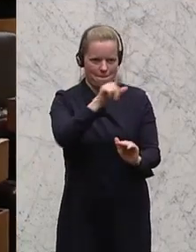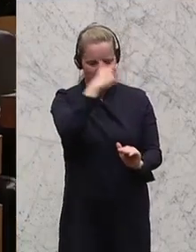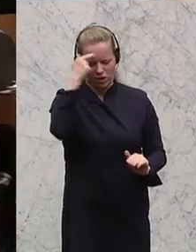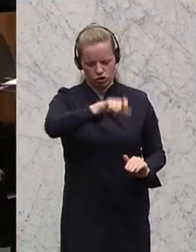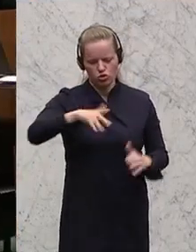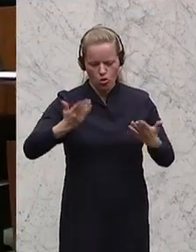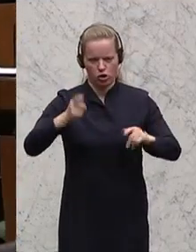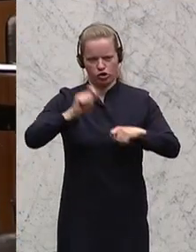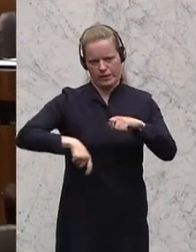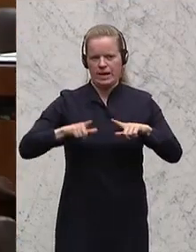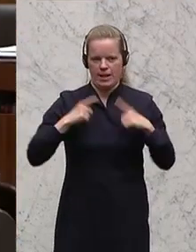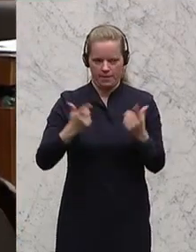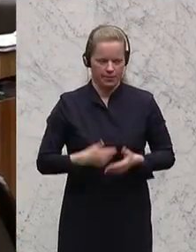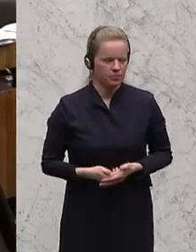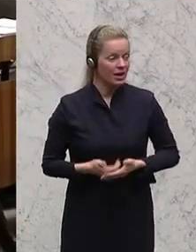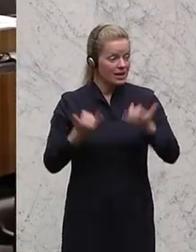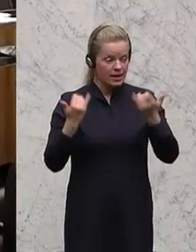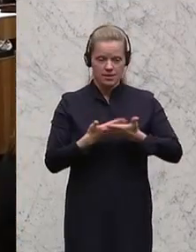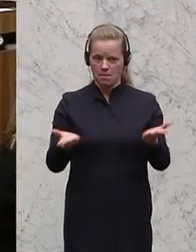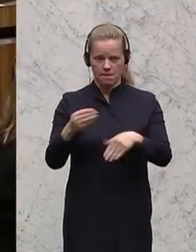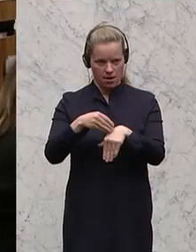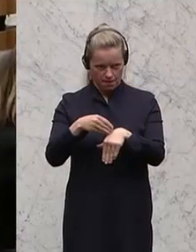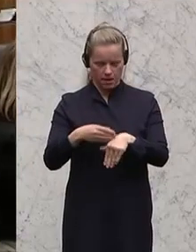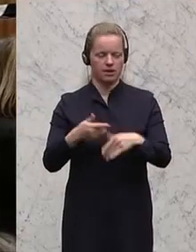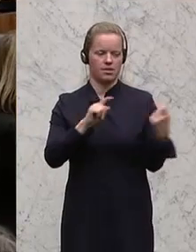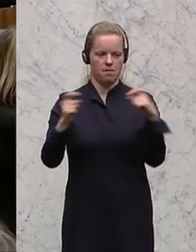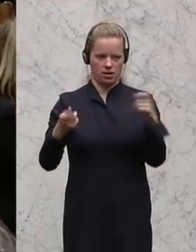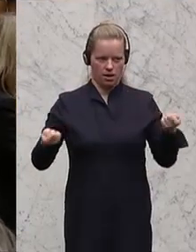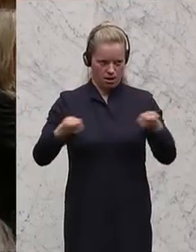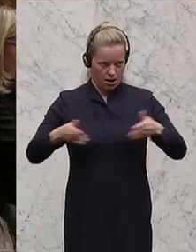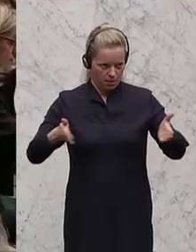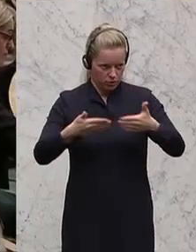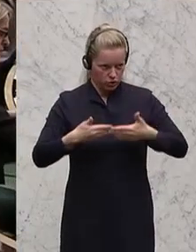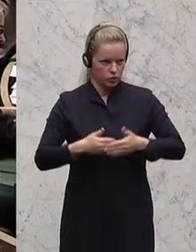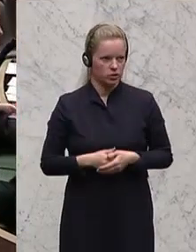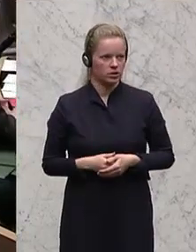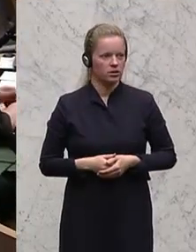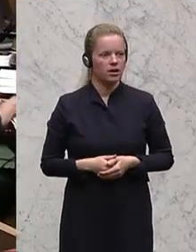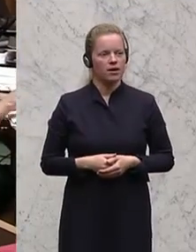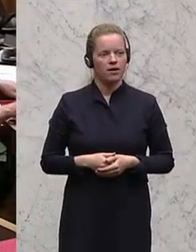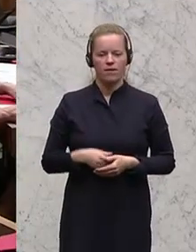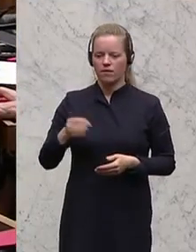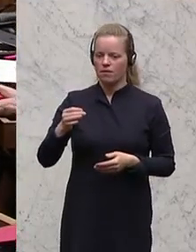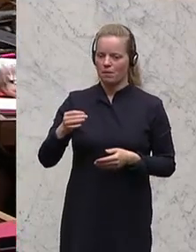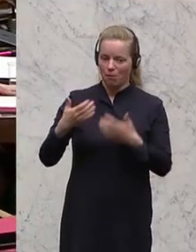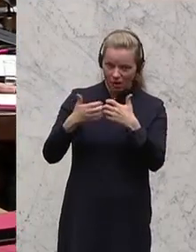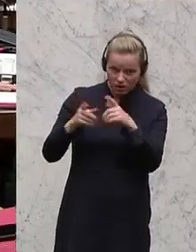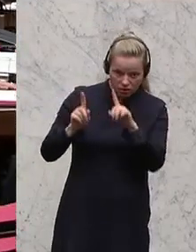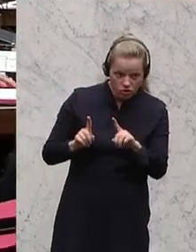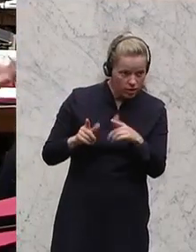Zum Wort ist niemand mehr gemeldet. Debatte ist geschlossen. Wünscht die Frau Berichterstatter Schlusswort? Das ist nicht der Fall.